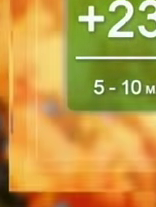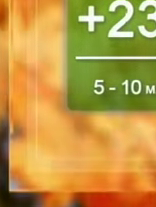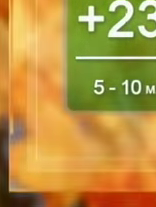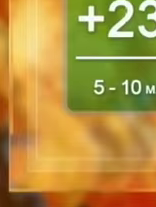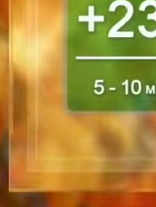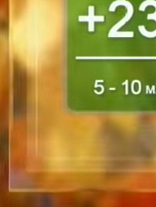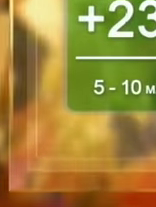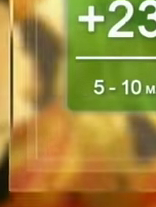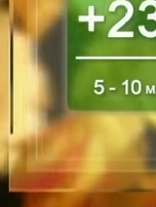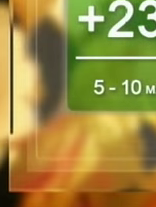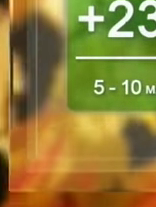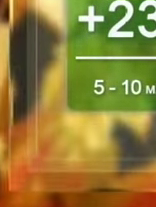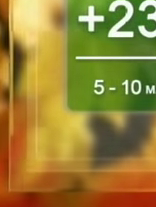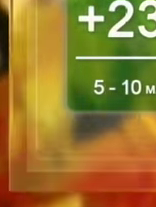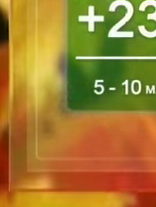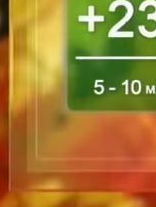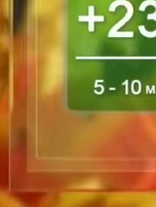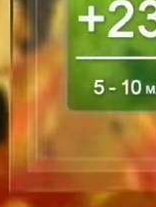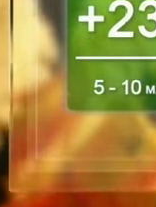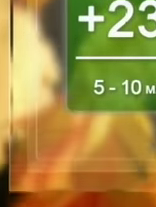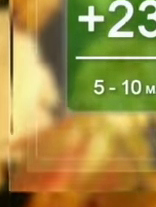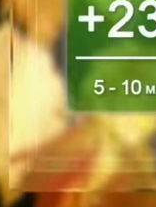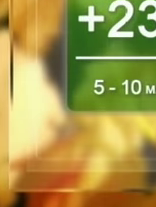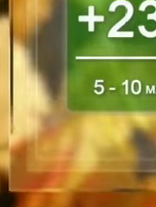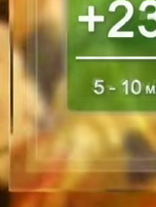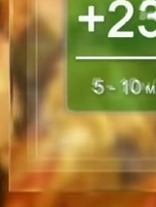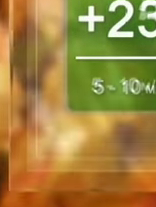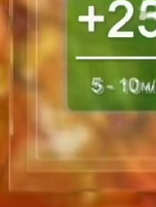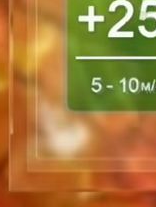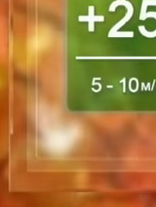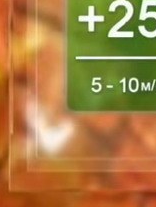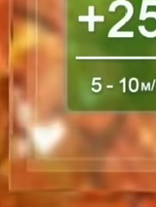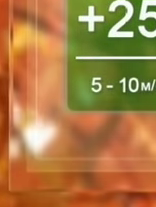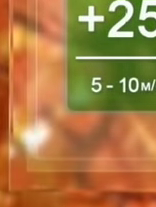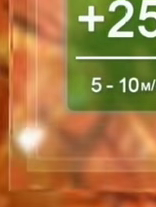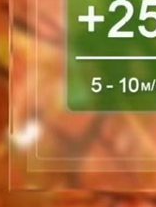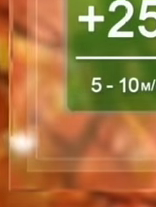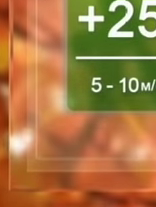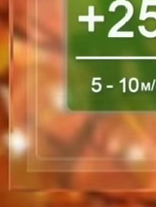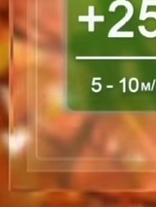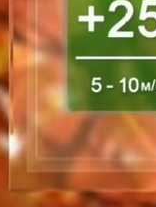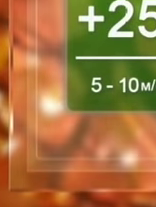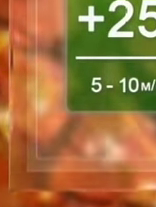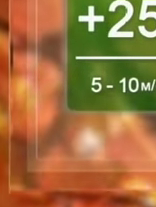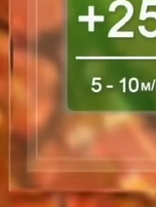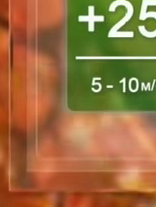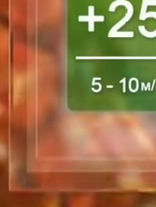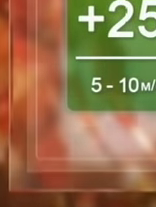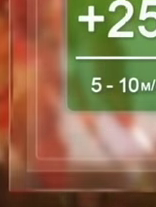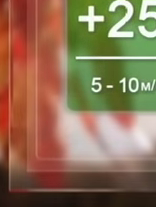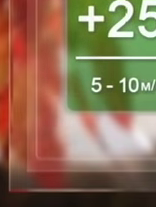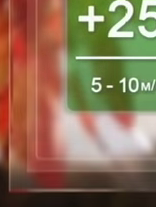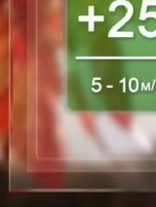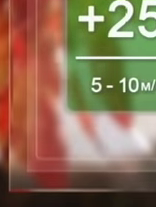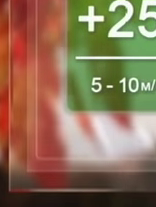повітря в області вночі 12-17, в день 23-28 градусів тепла. У Хмельницькому повітря прогріється вночі до 14-16,